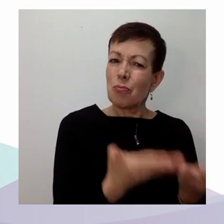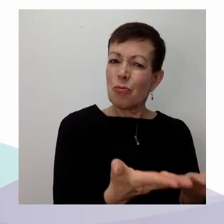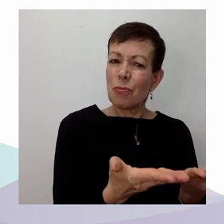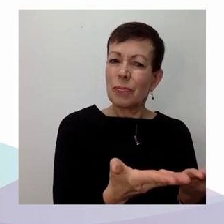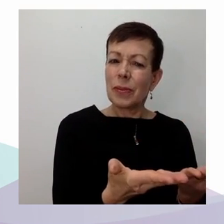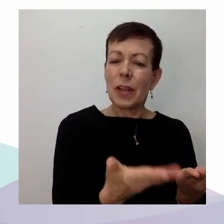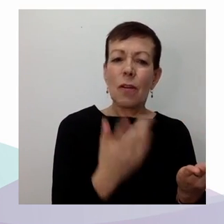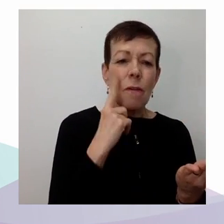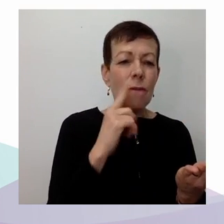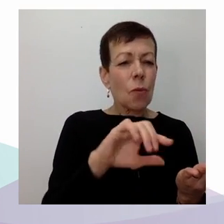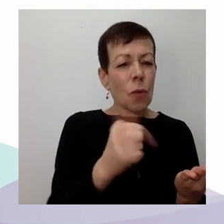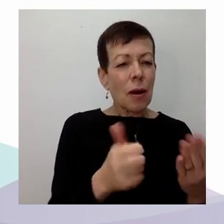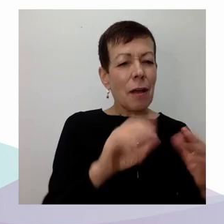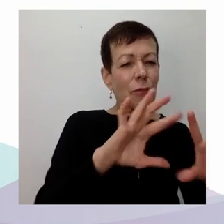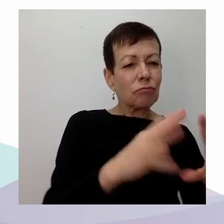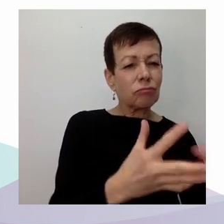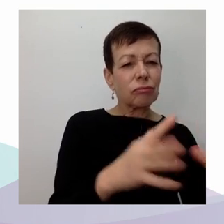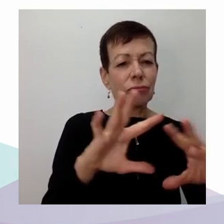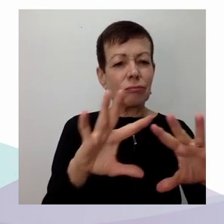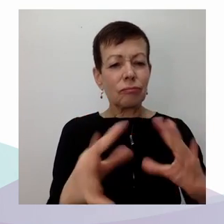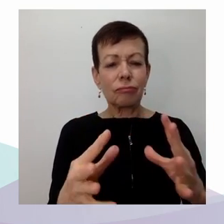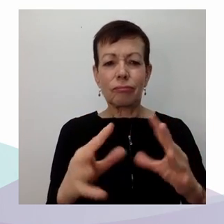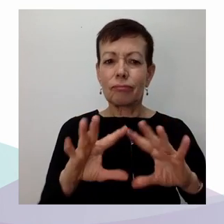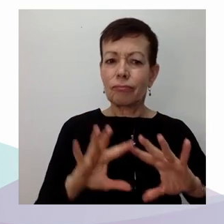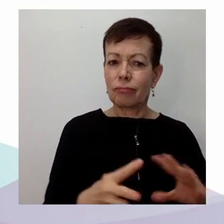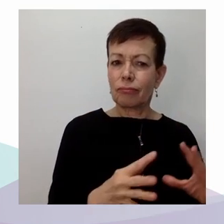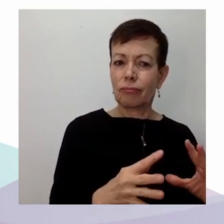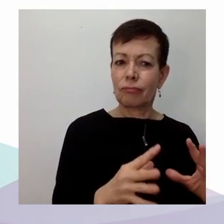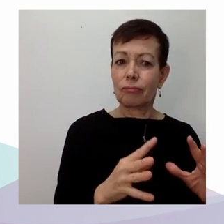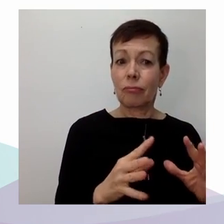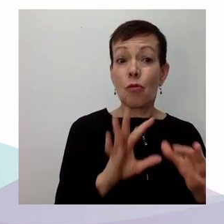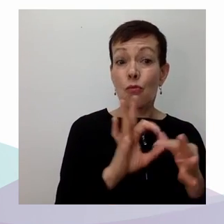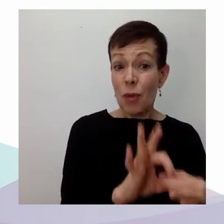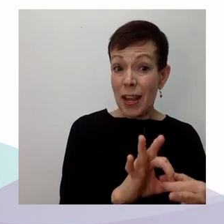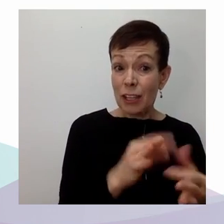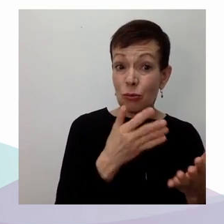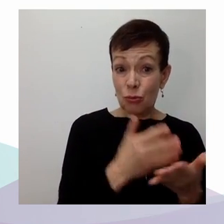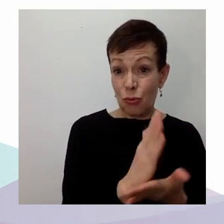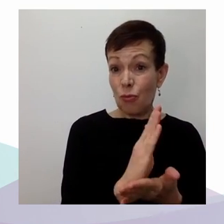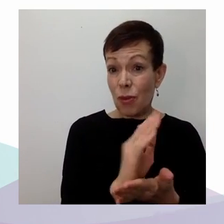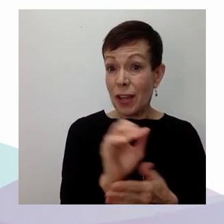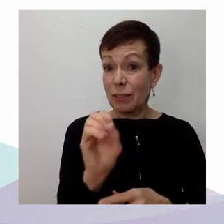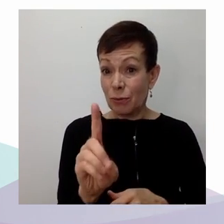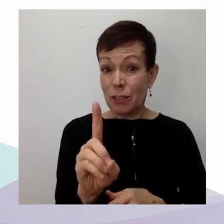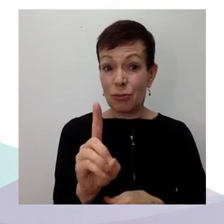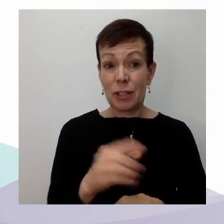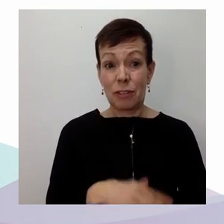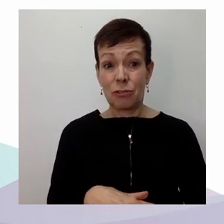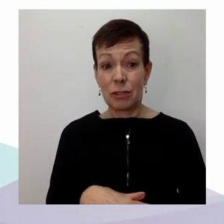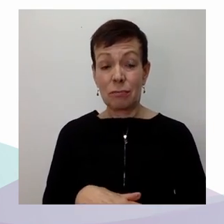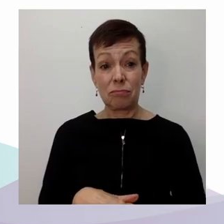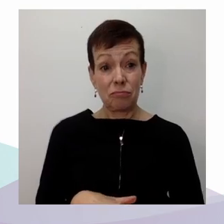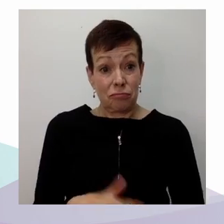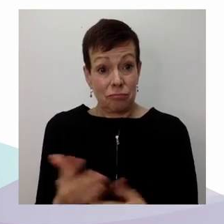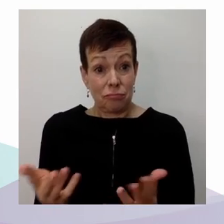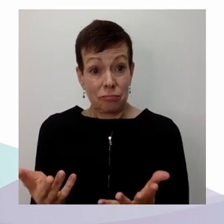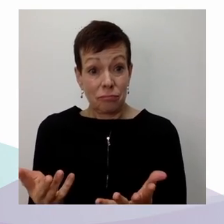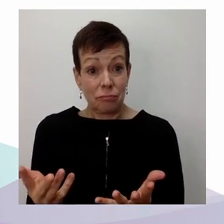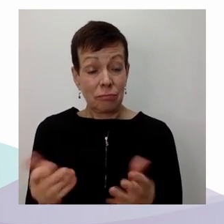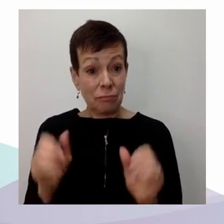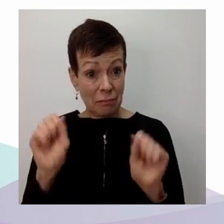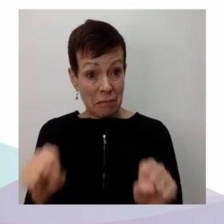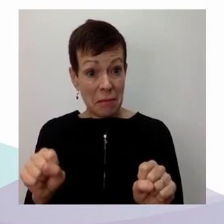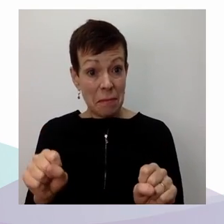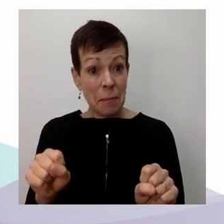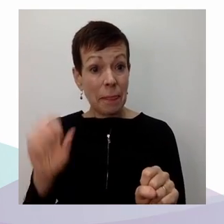qui, avoir les moyens financiers, fourmis par l'État, de manière à assurer, je ne pas, le droit de